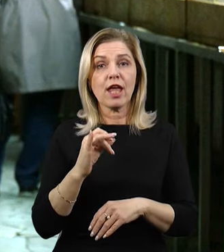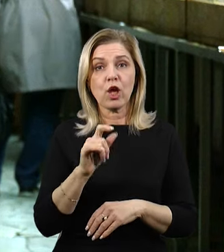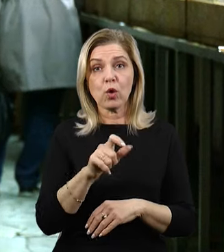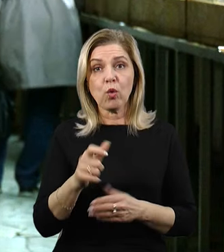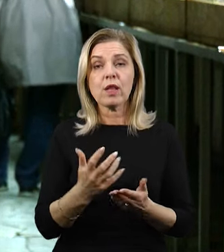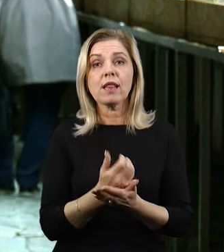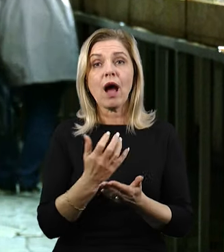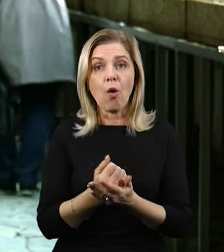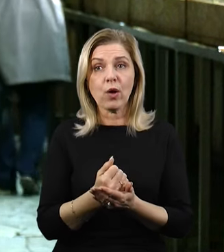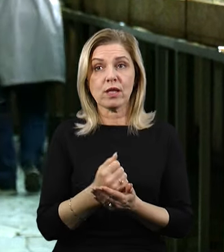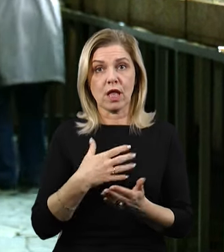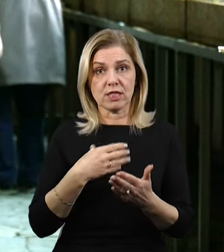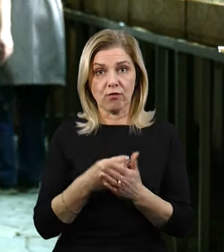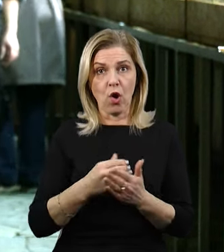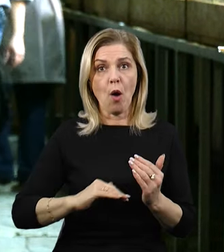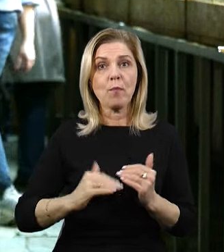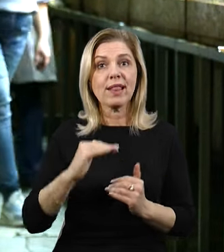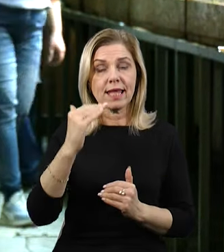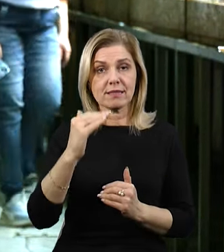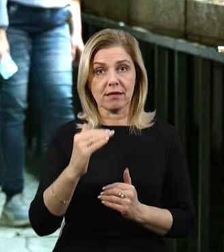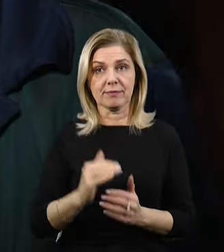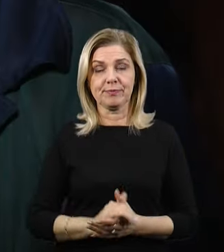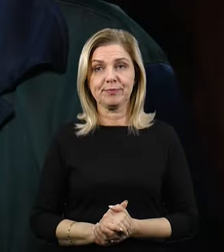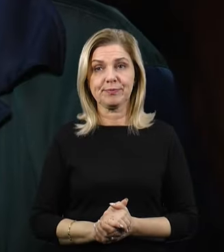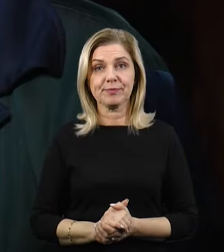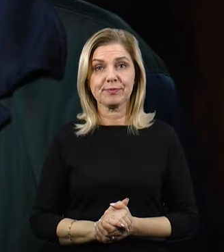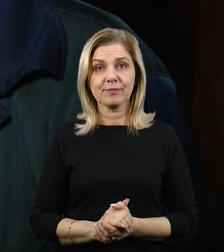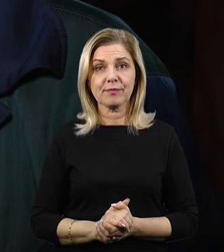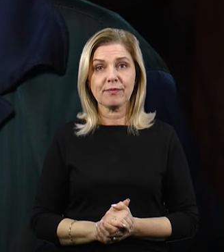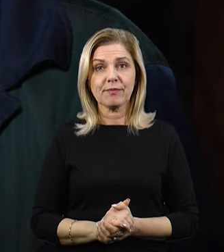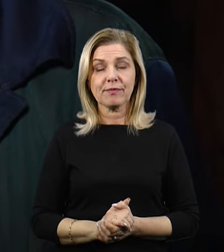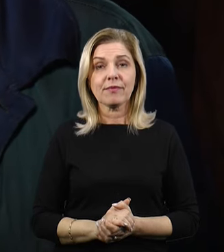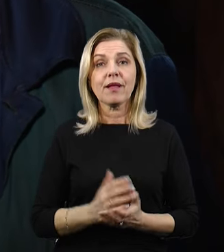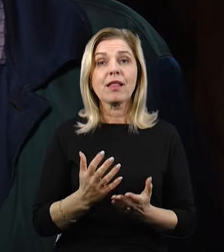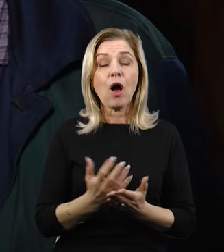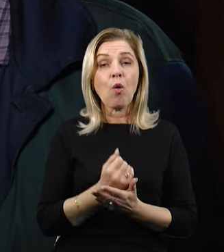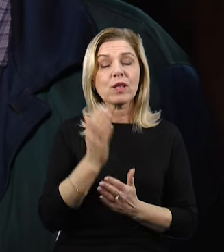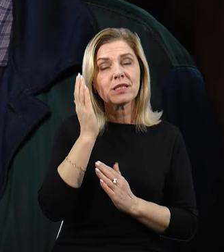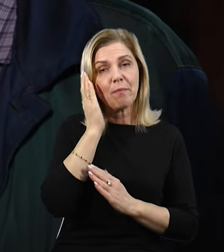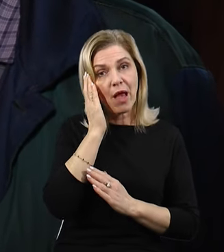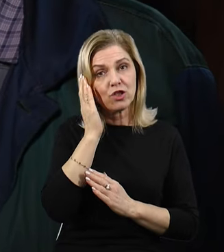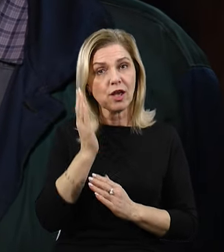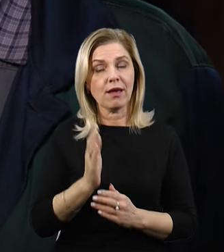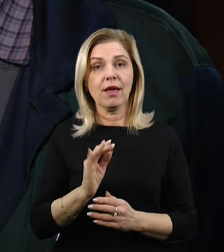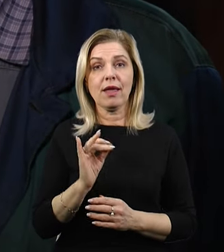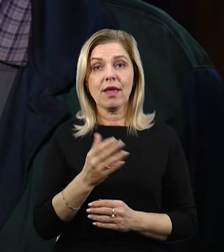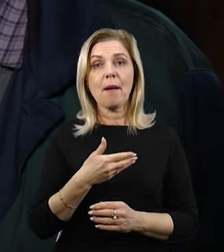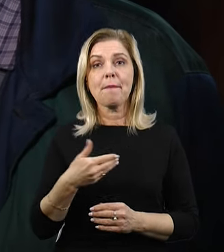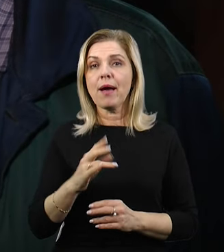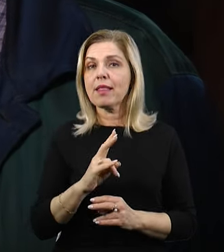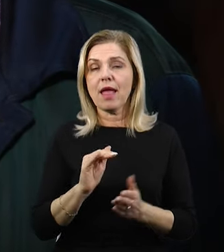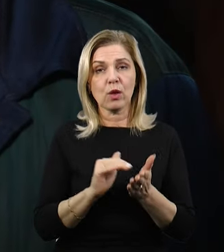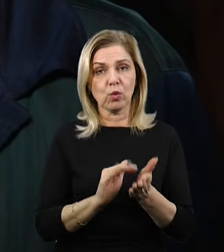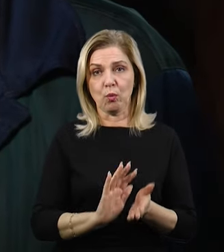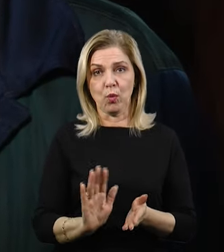люди їх знаходять у себе в під'їздах, говорить Юрій Кереченко. Вони знаходяться в спячці. Ми їх